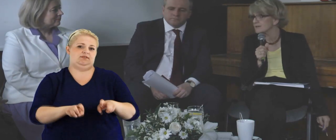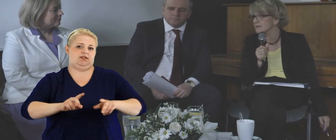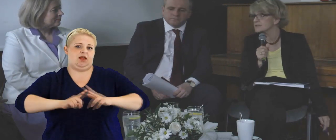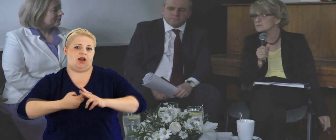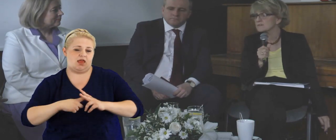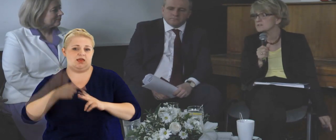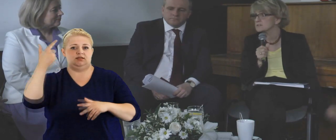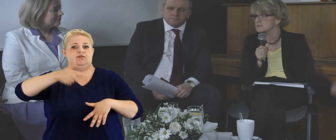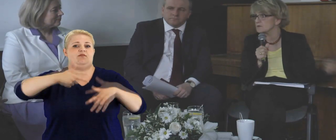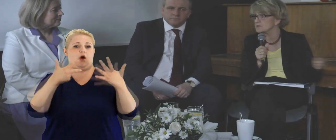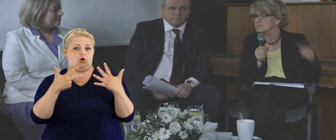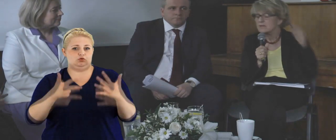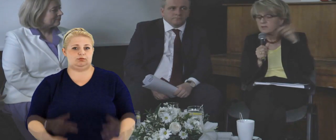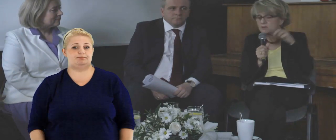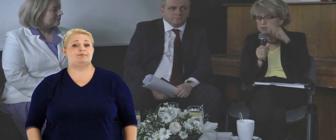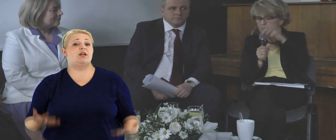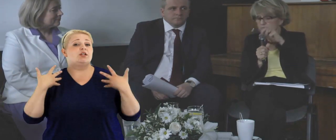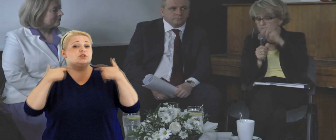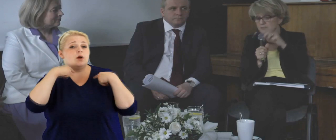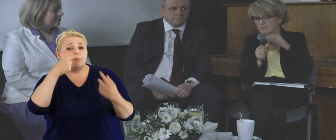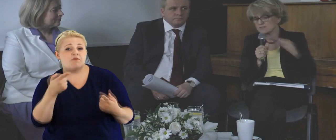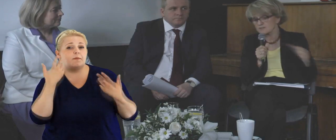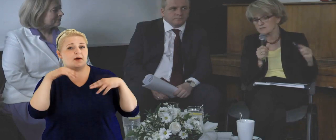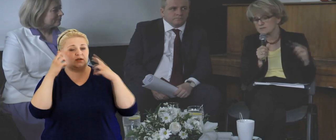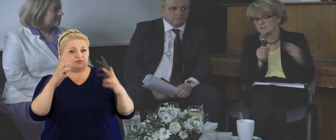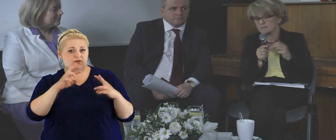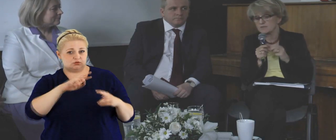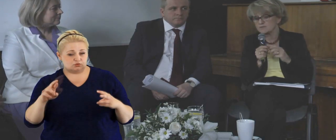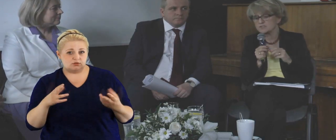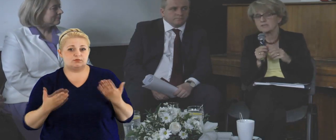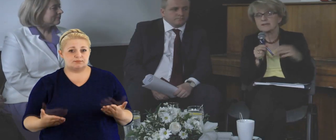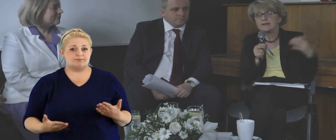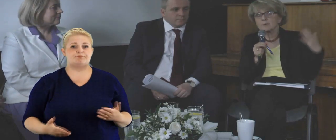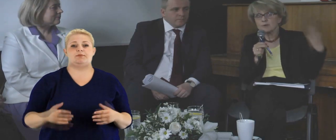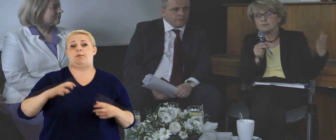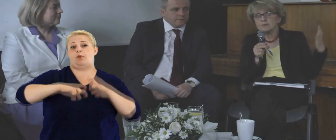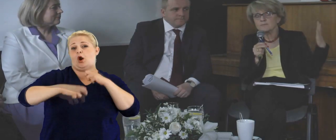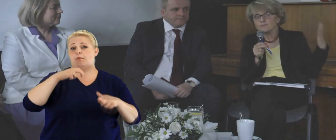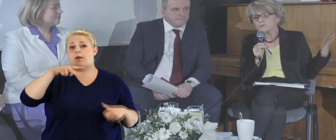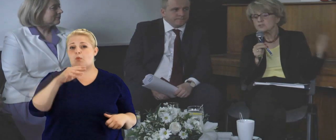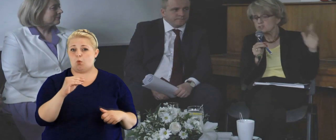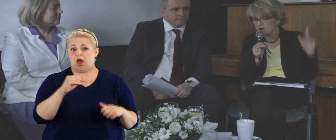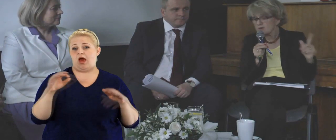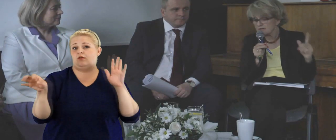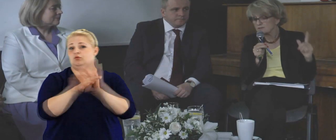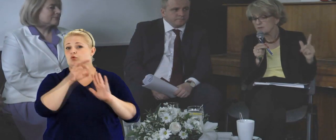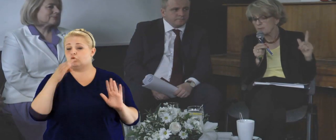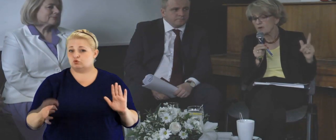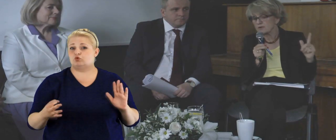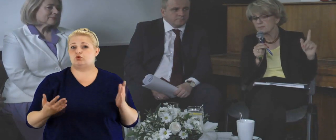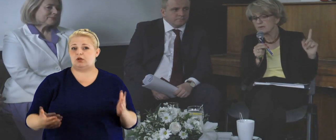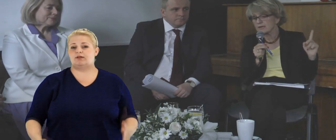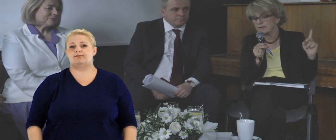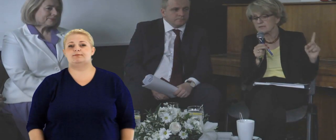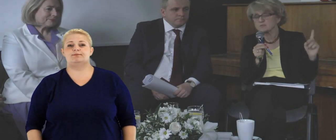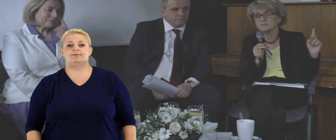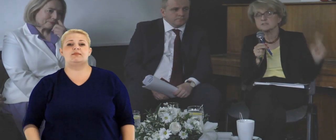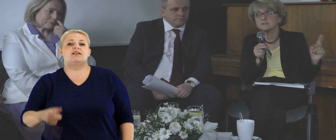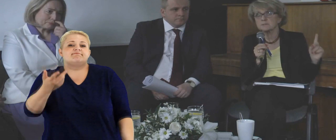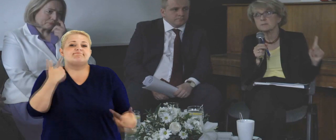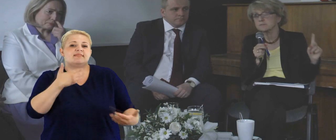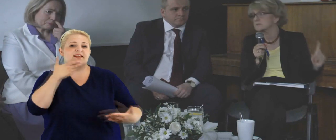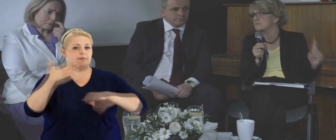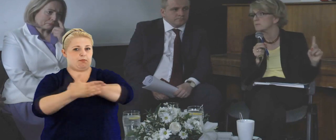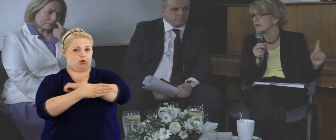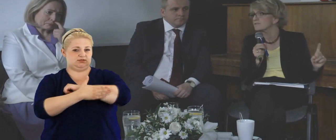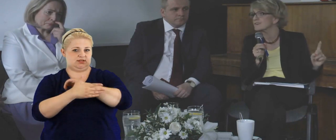powstania tego rejestru 2008. I tu chciałam powiedzieć właśnie bardzo ważną rzecz, a mianowicie problem w Unii ciągle do tej pory polega na tym, że